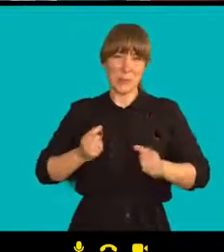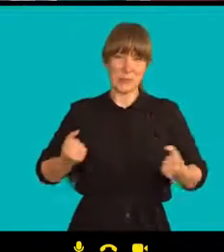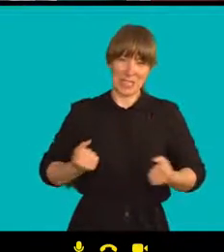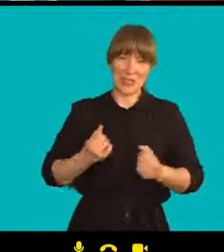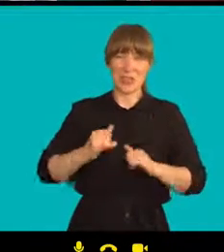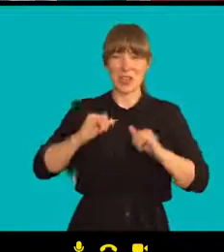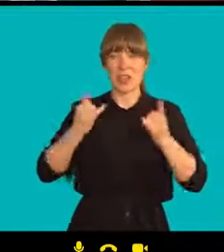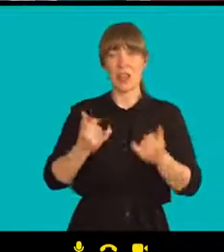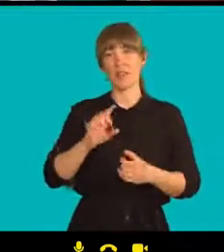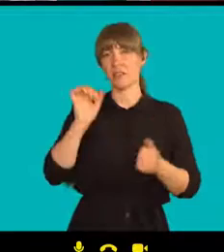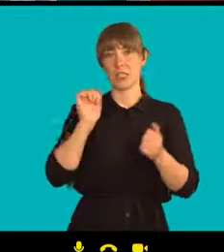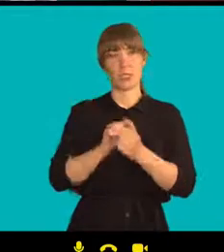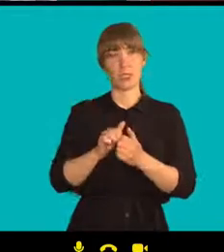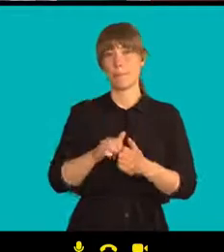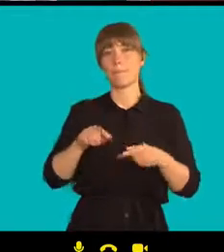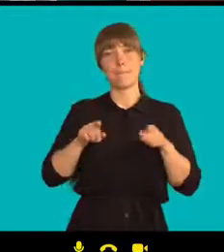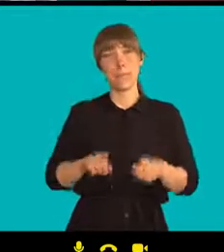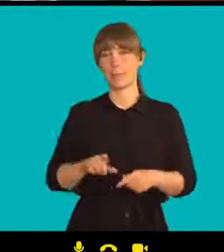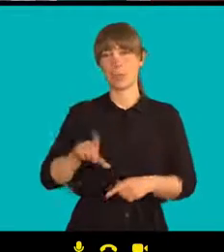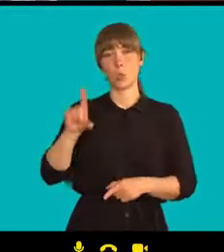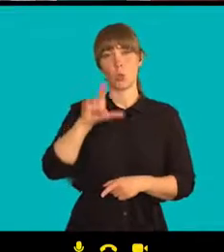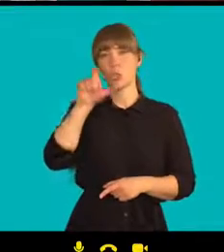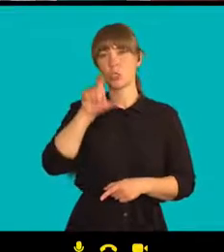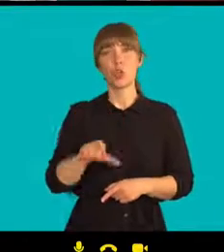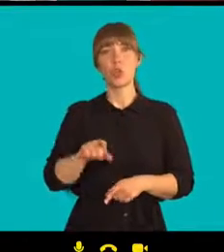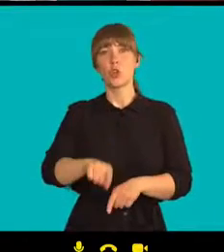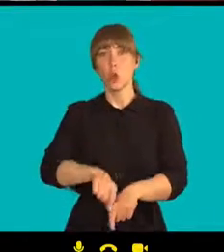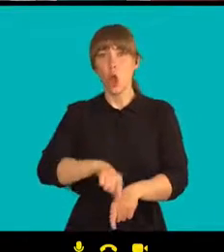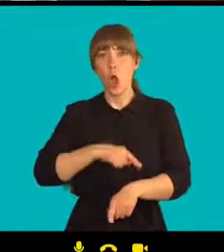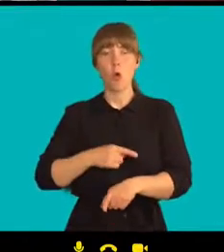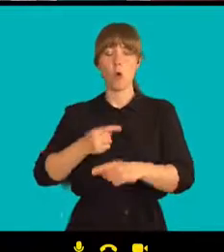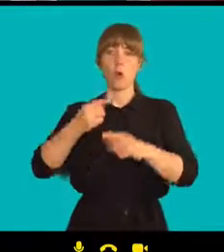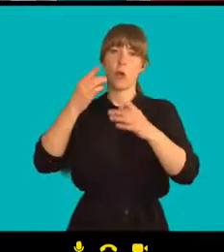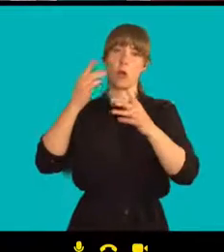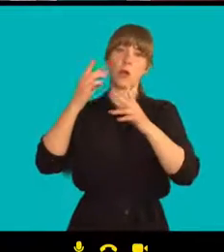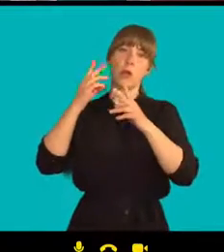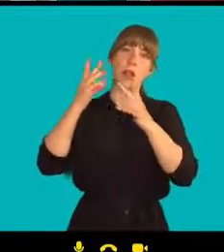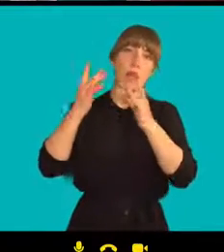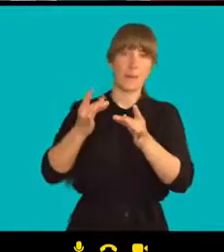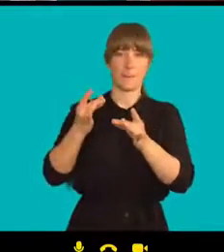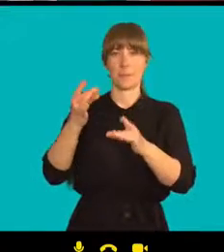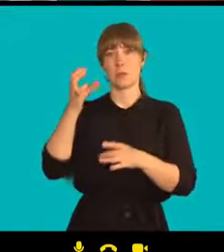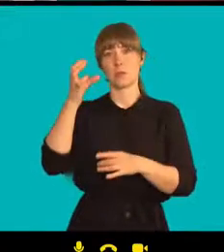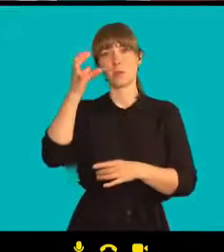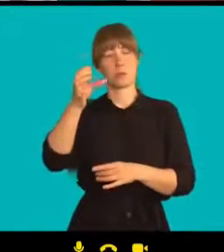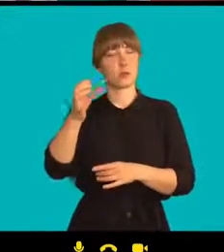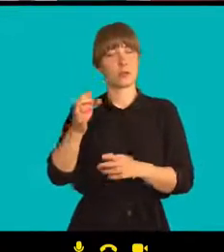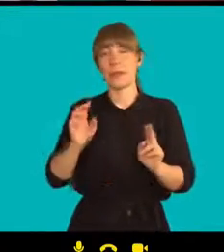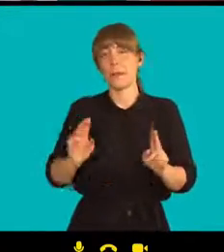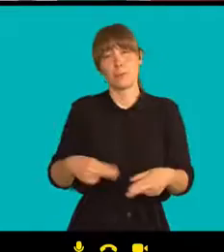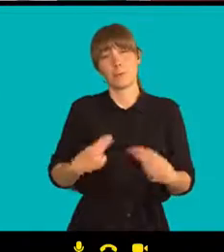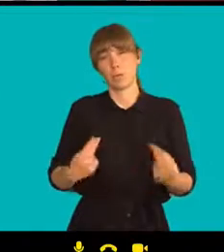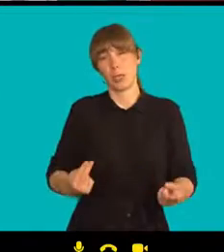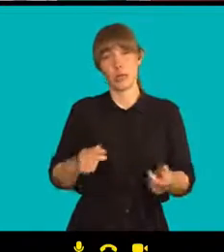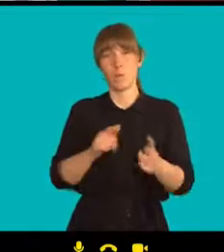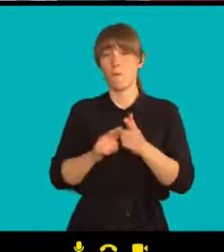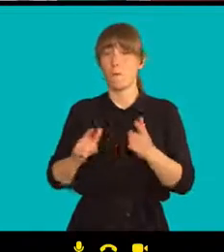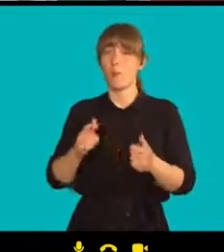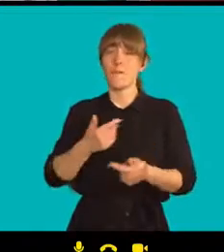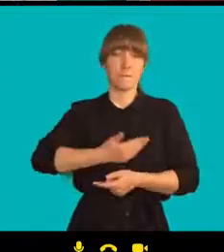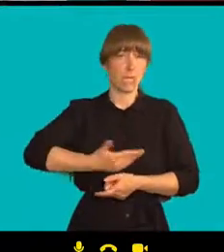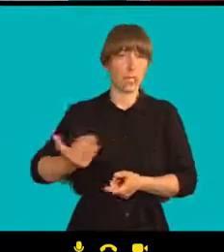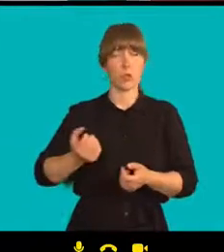prezident Lukašenko nemůže zůstat v Bělorusku dlouho, protože ta nedůvěra veřejnosti je